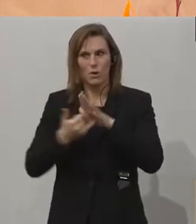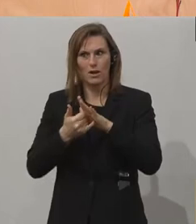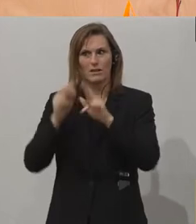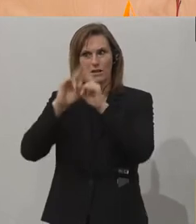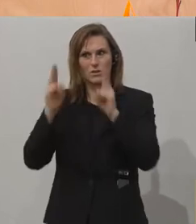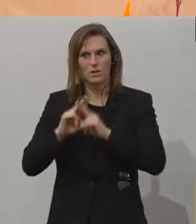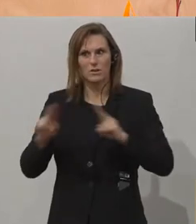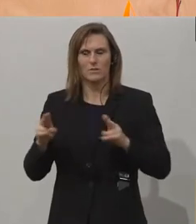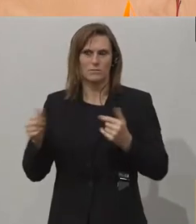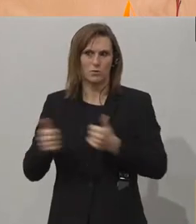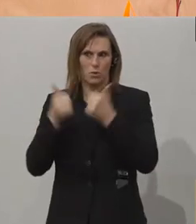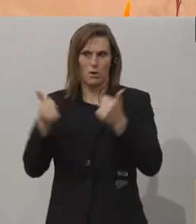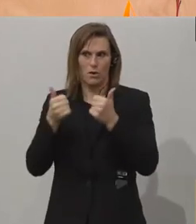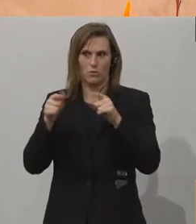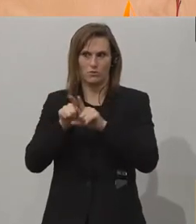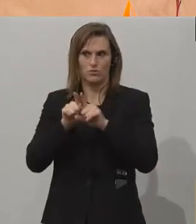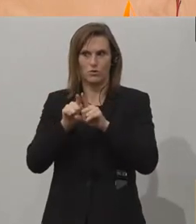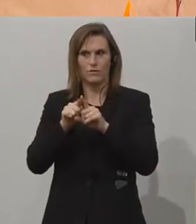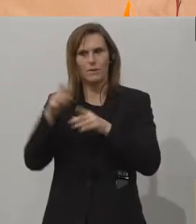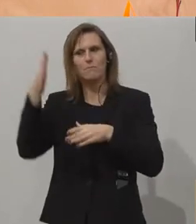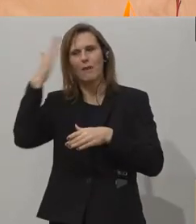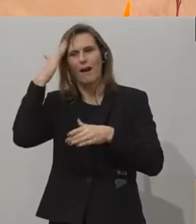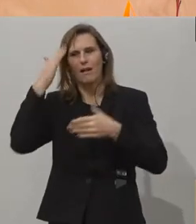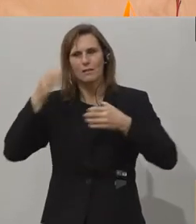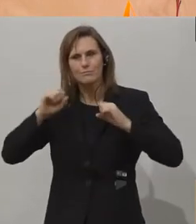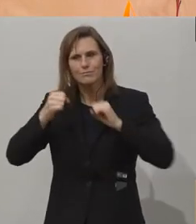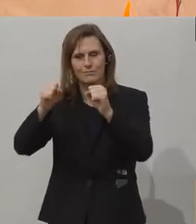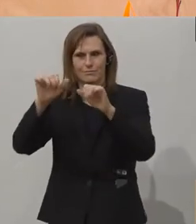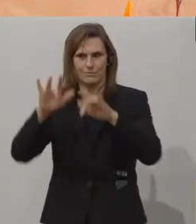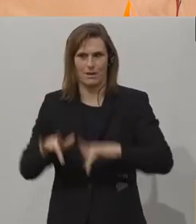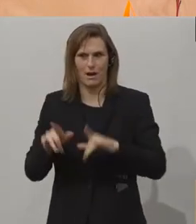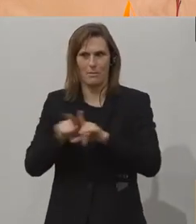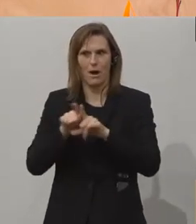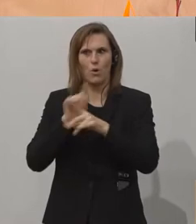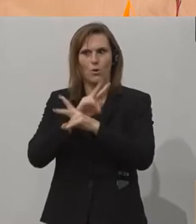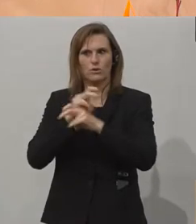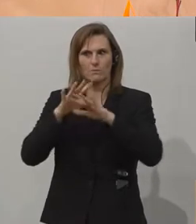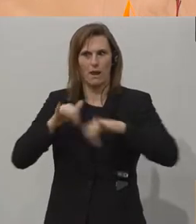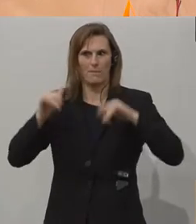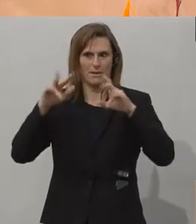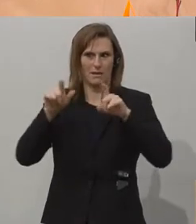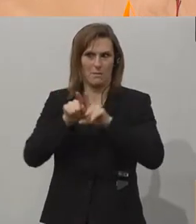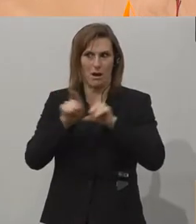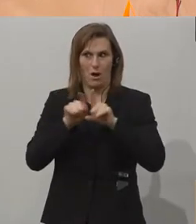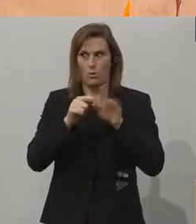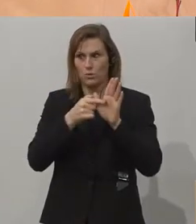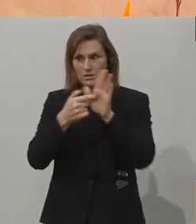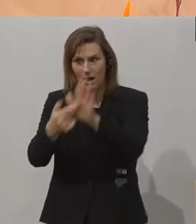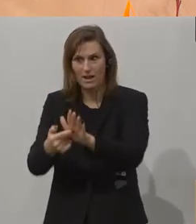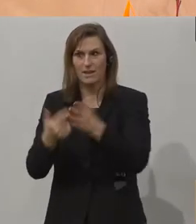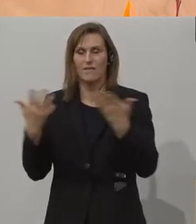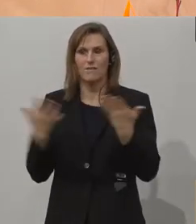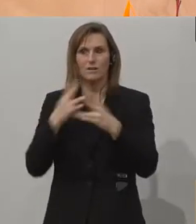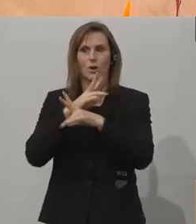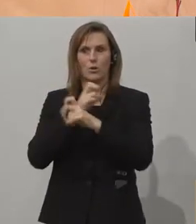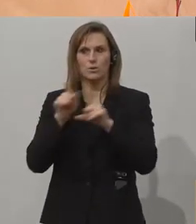großartige und anerkannte Initiative, aber auch, dass das österreichische Parlament sich diesem Thema annimmt und damit zeigt, dass es auch in